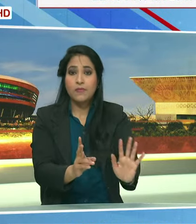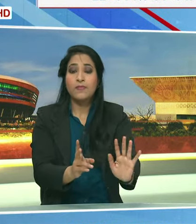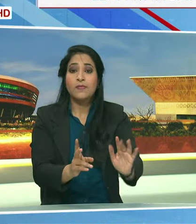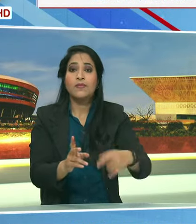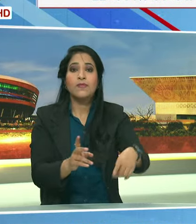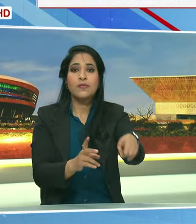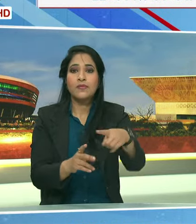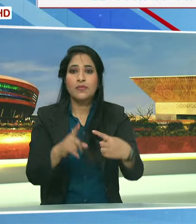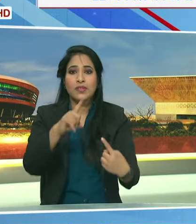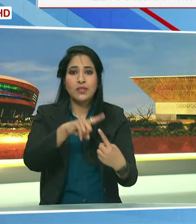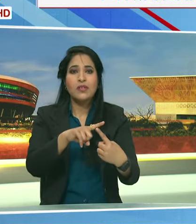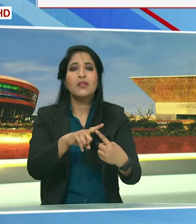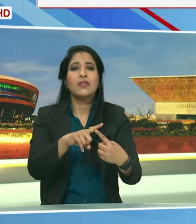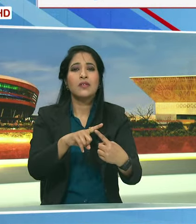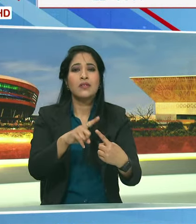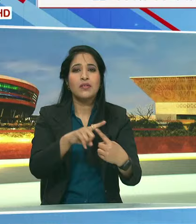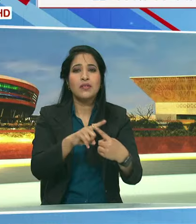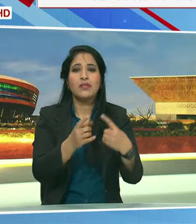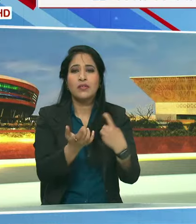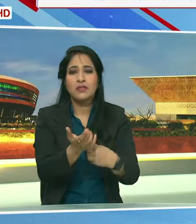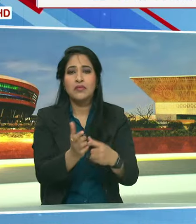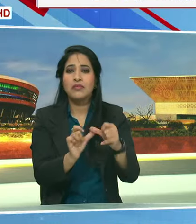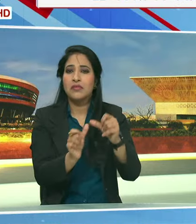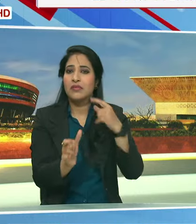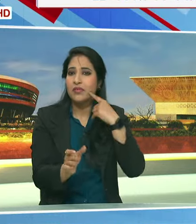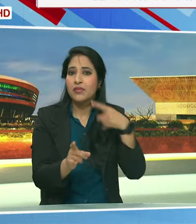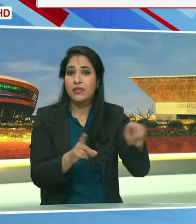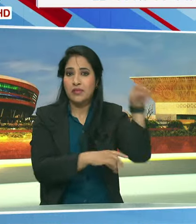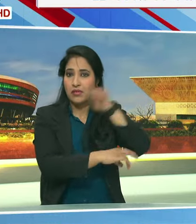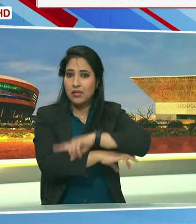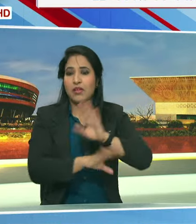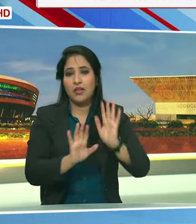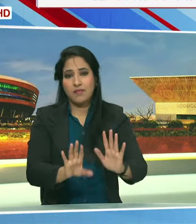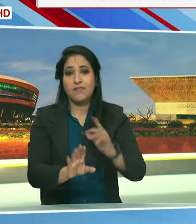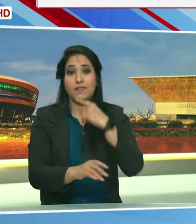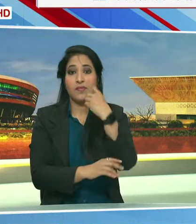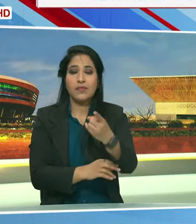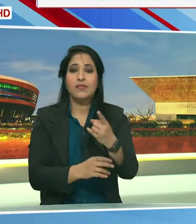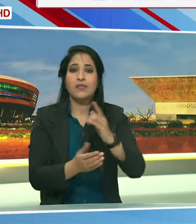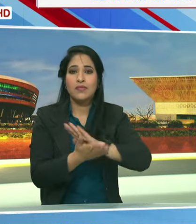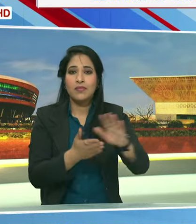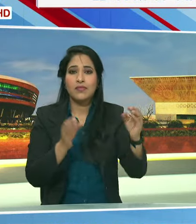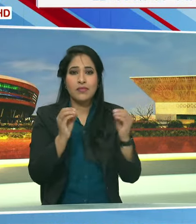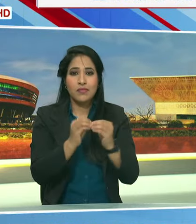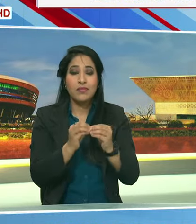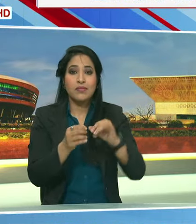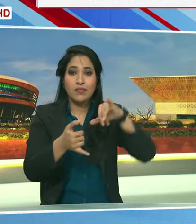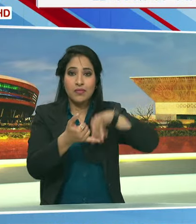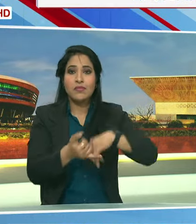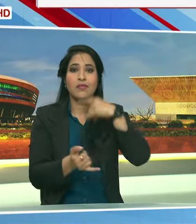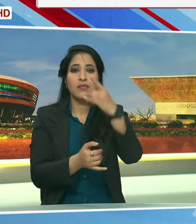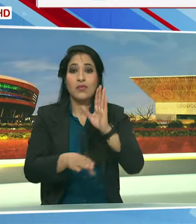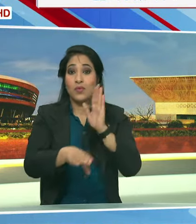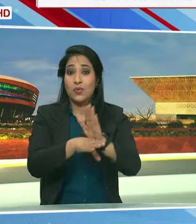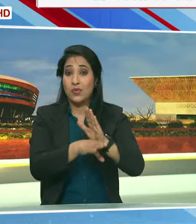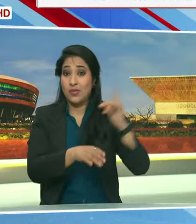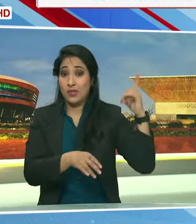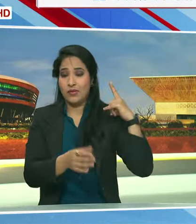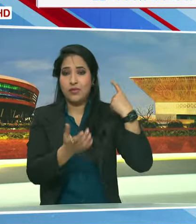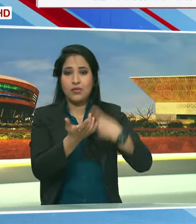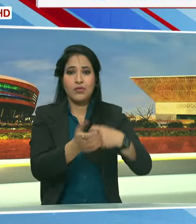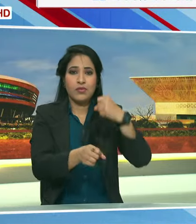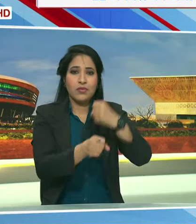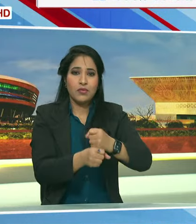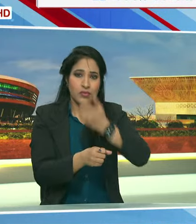है साथी ड्राइडे भी जोरान रहेगा हिमन्ता बिस्वा सर्मा ने कॉंग्रिस नेता राहुल गांधी